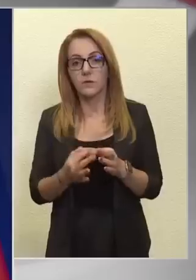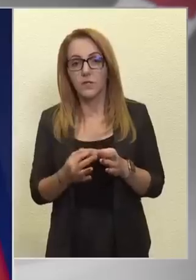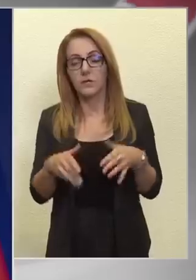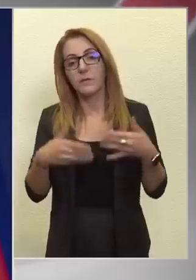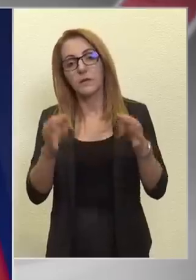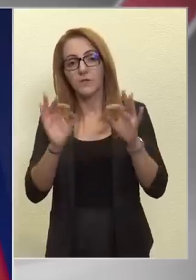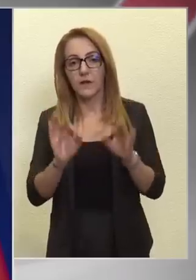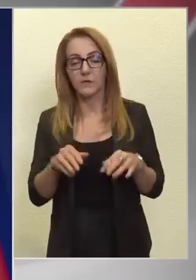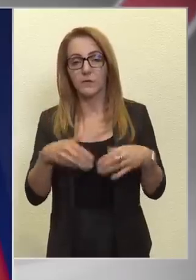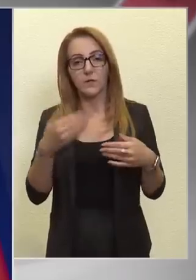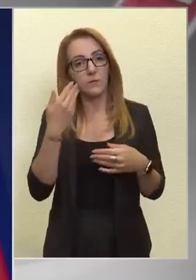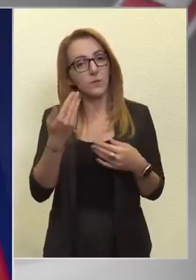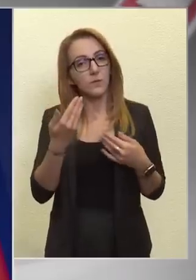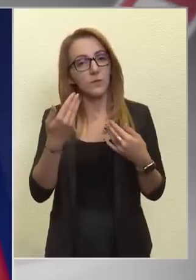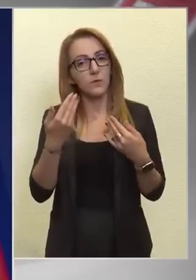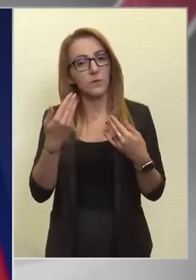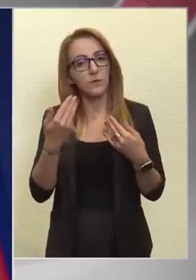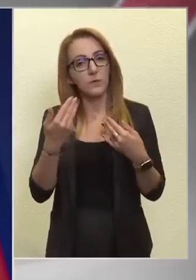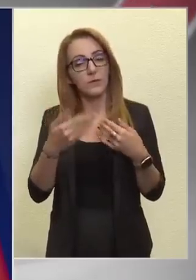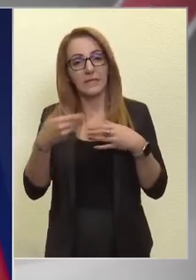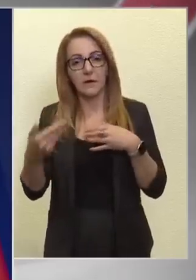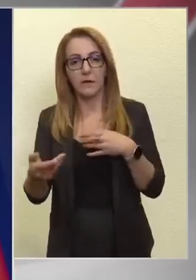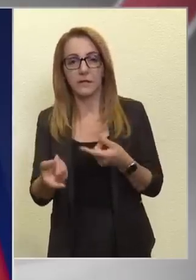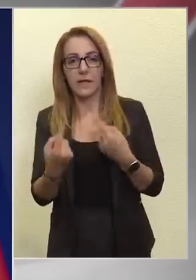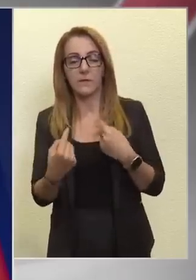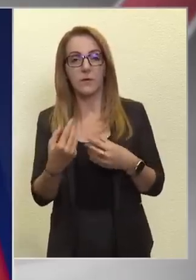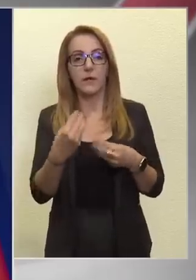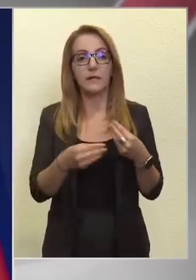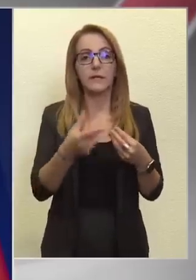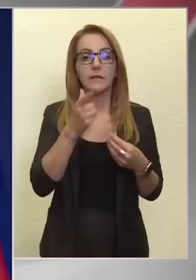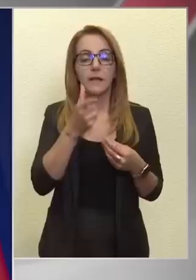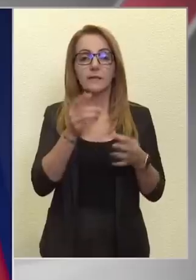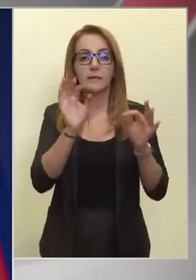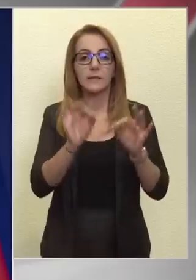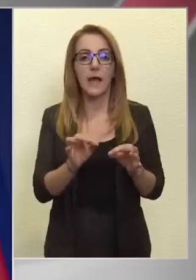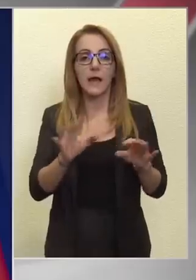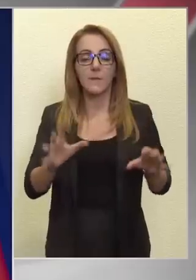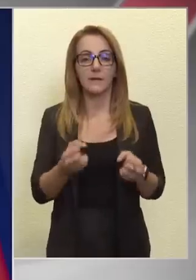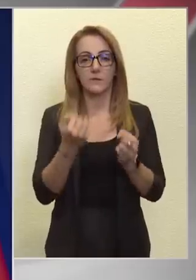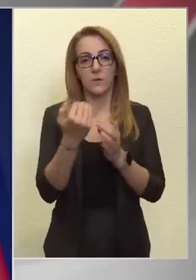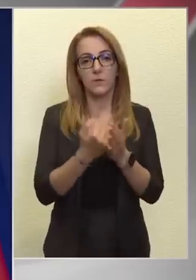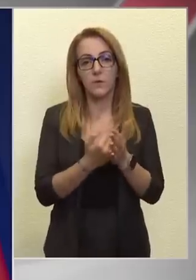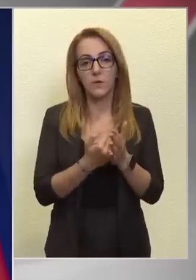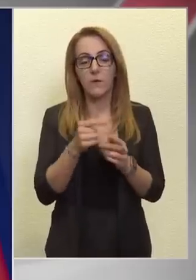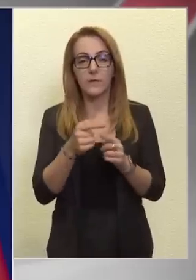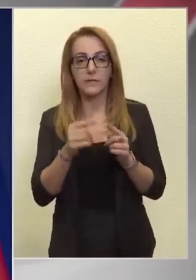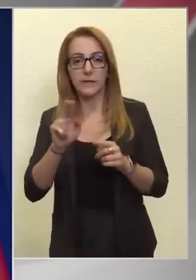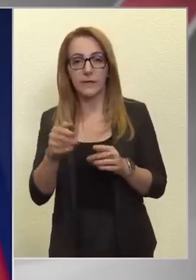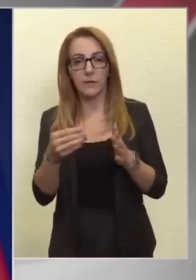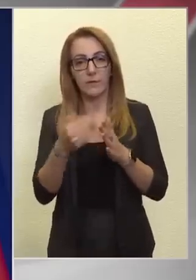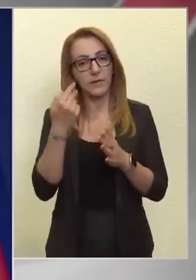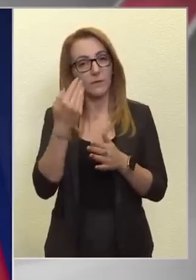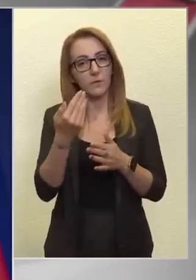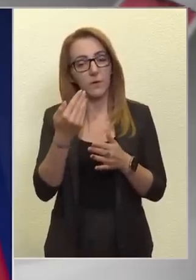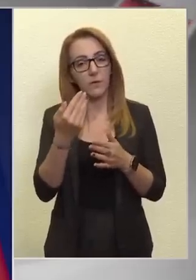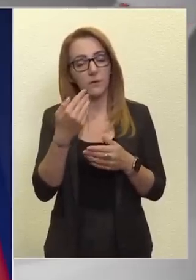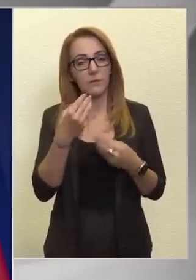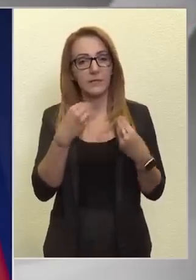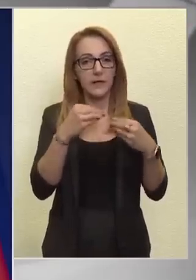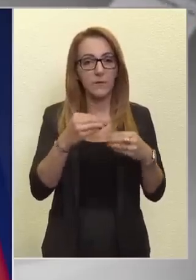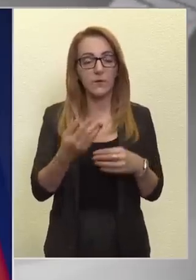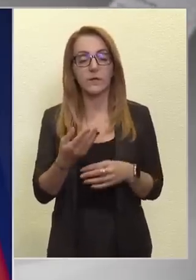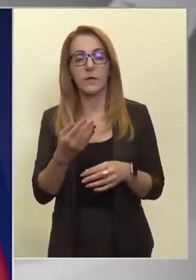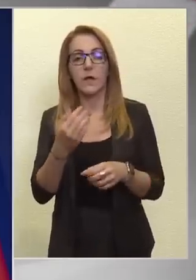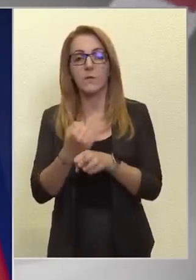tudjuk kihagyni ebből, ezért lesz ma a gyármentőprogram is. Ennek a részleteiről még nem tudok beszámolni, a munka folyik, de nagyon